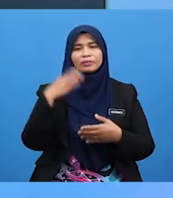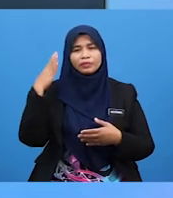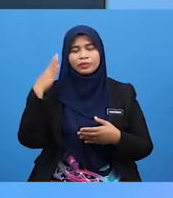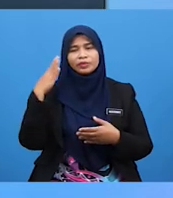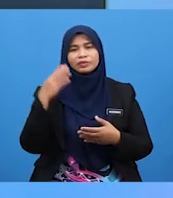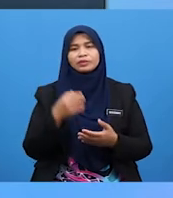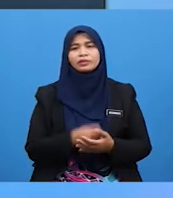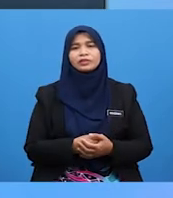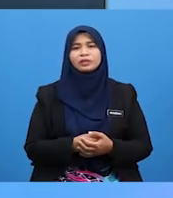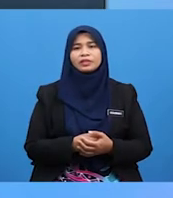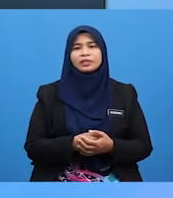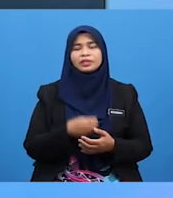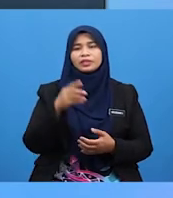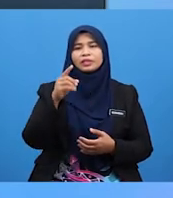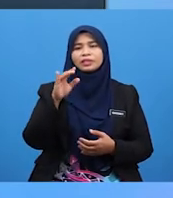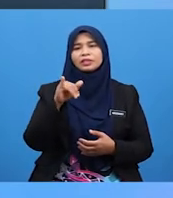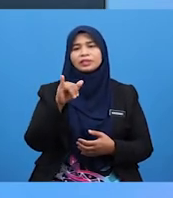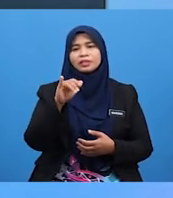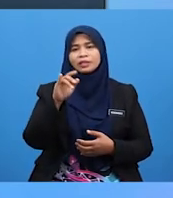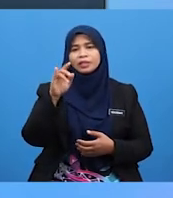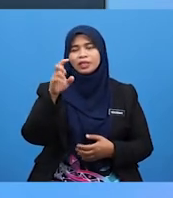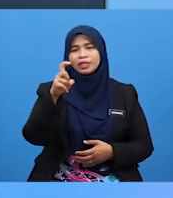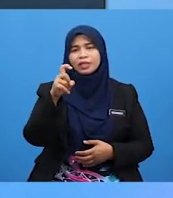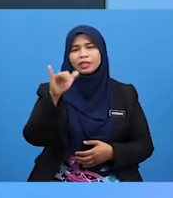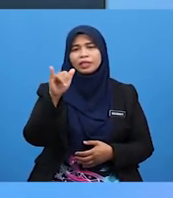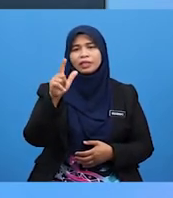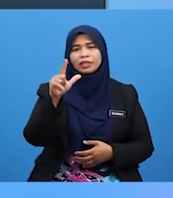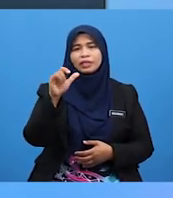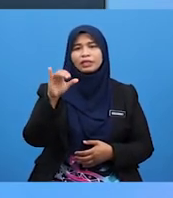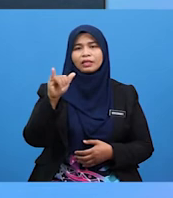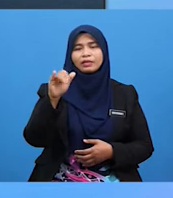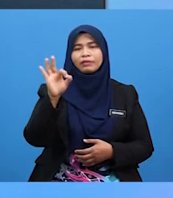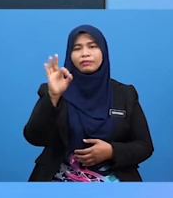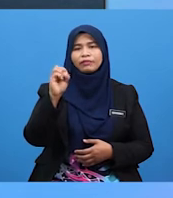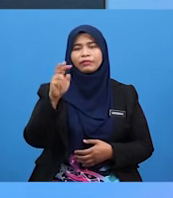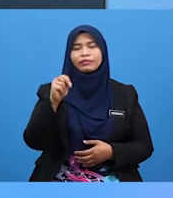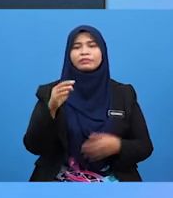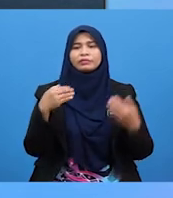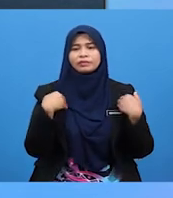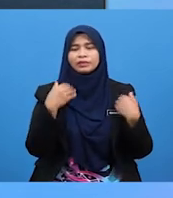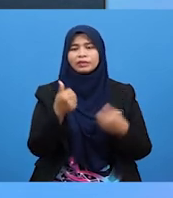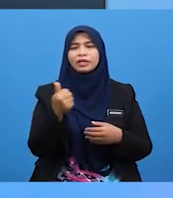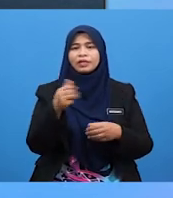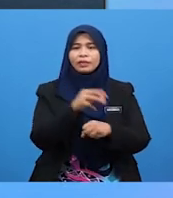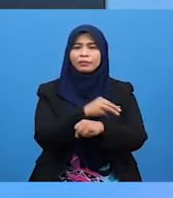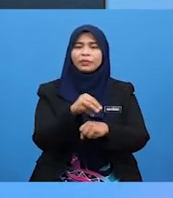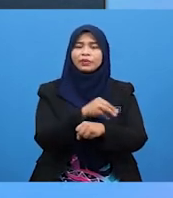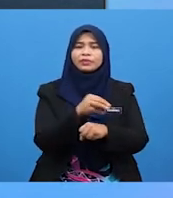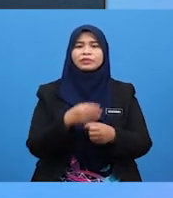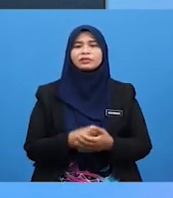Bunyi Xylefon Xylefon Adalah Alat Muzik Yang Terdiri Daripada